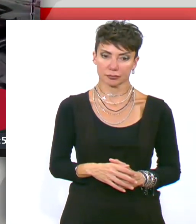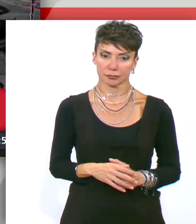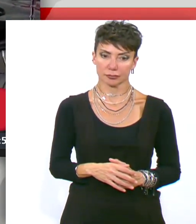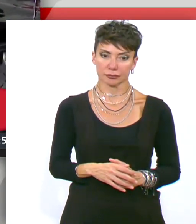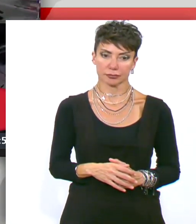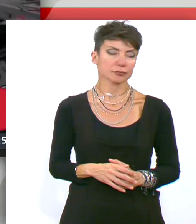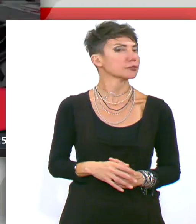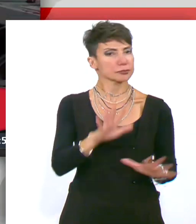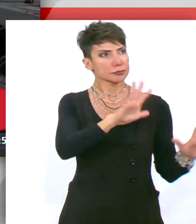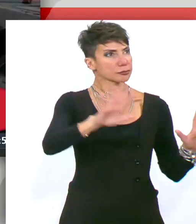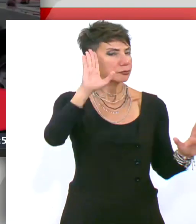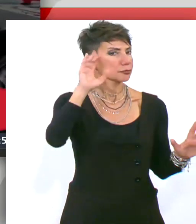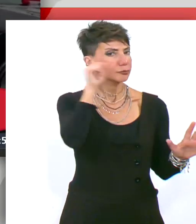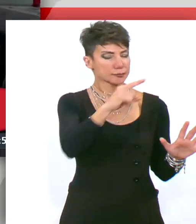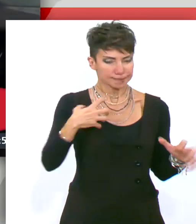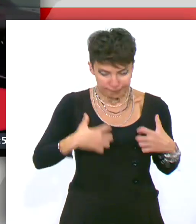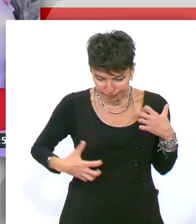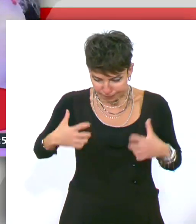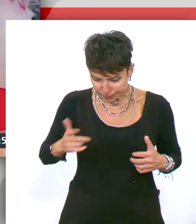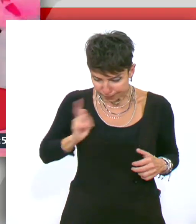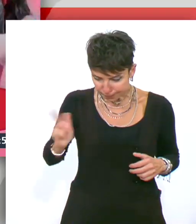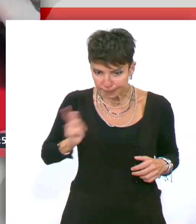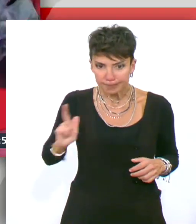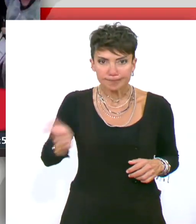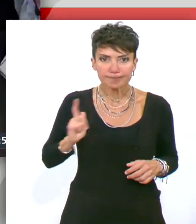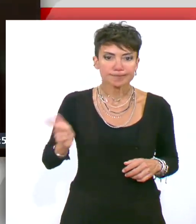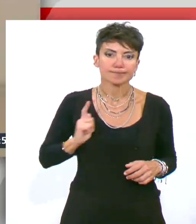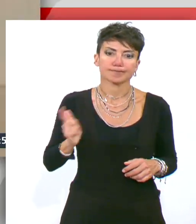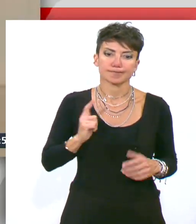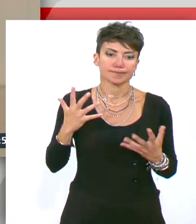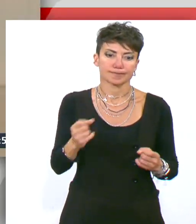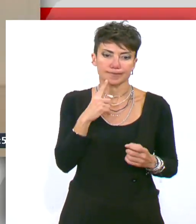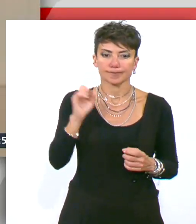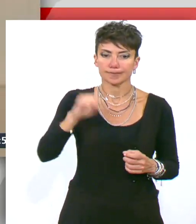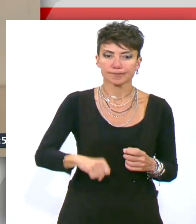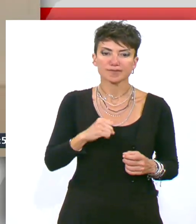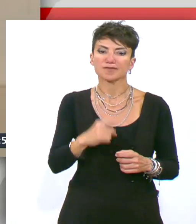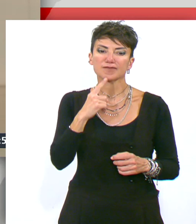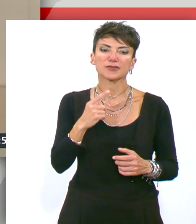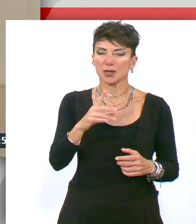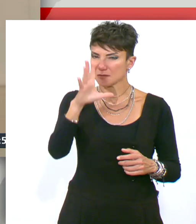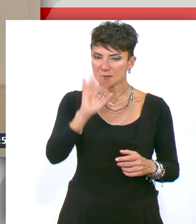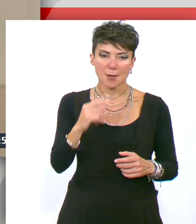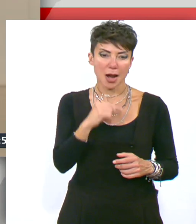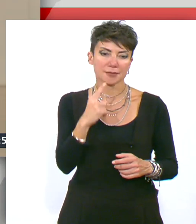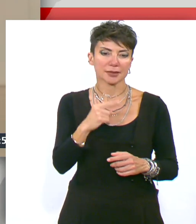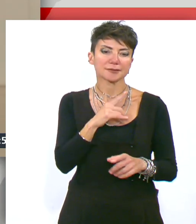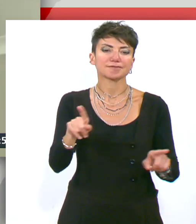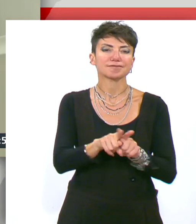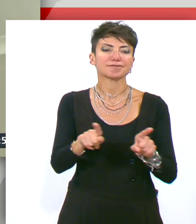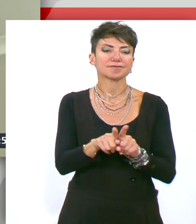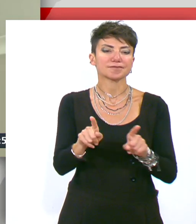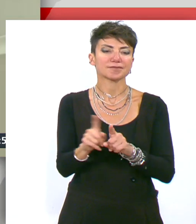Η δύση ωστόσο κρατά στάση αναμονής όπως επισημένουν τα ξένα δίκτυα. Υπότιτλοι AUTHORWAVE, είναι η ευκολογητική κορωνία